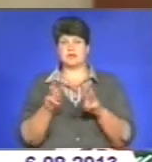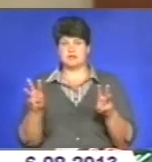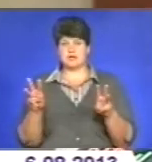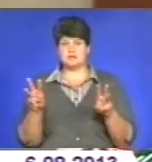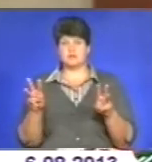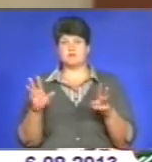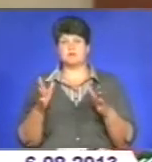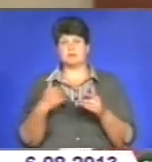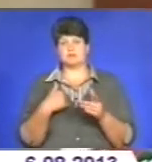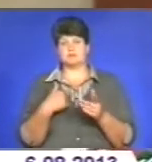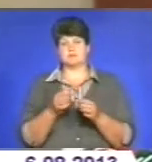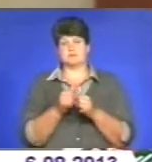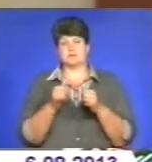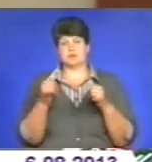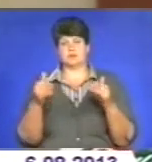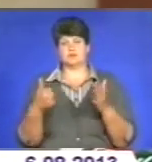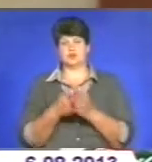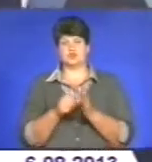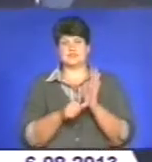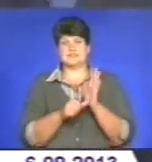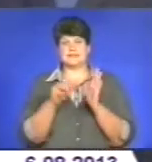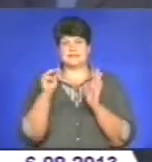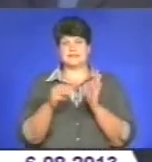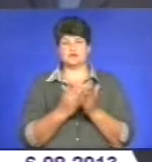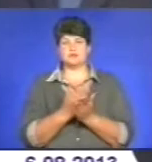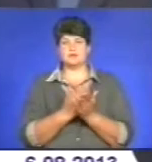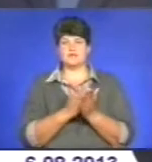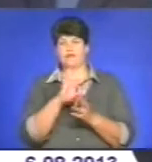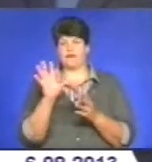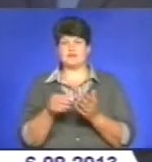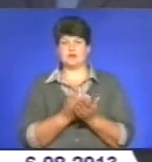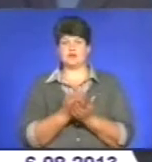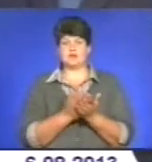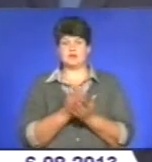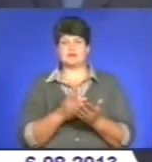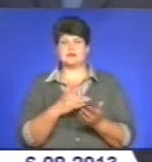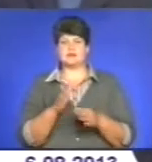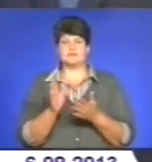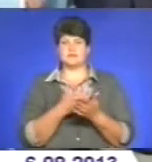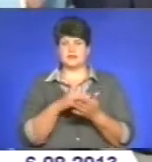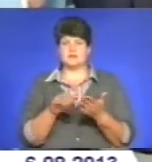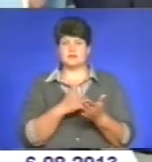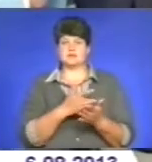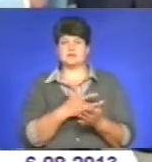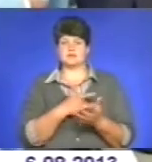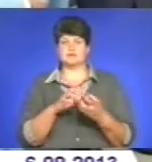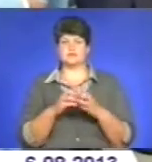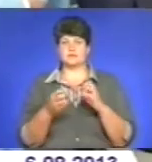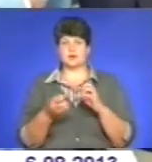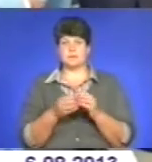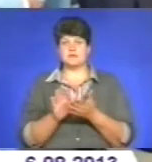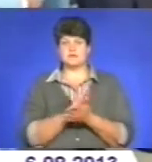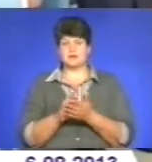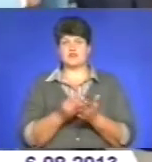зможемо ввеличити кількість операцій до 6 тисяч. Всі операції з усунення серцевих ват у клініці безкоштовні і фінансуються з